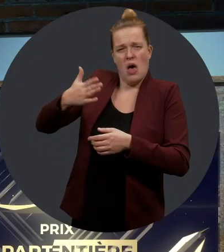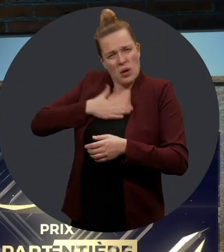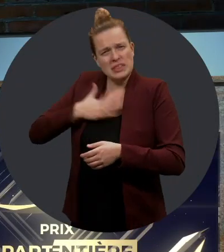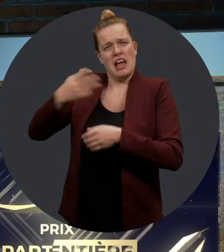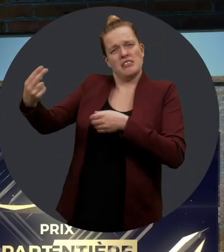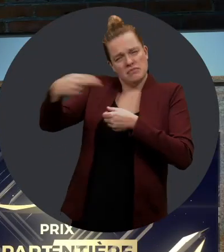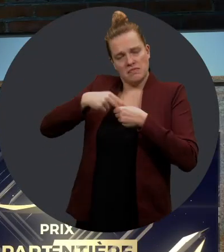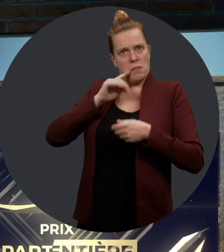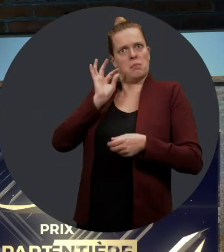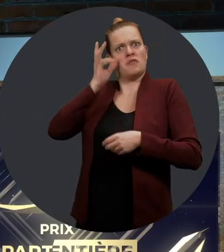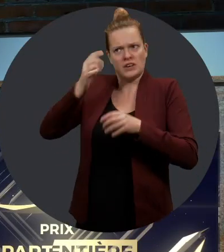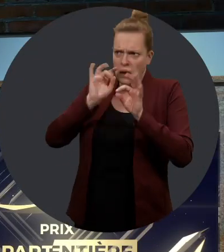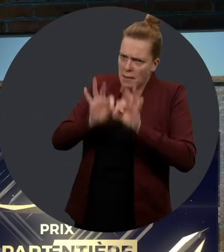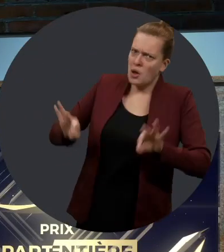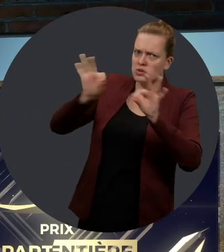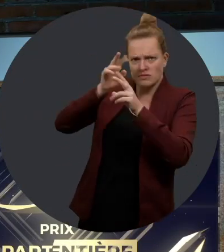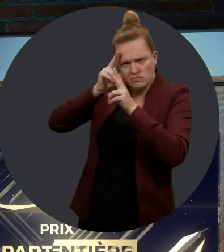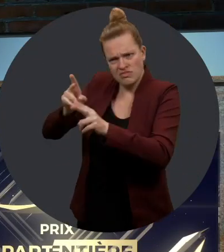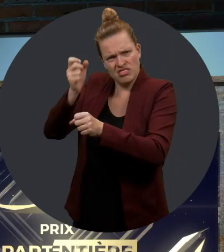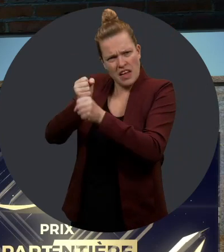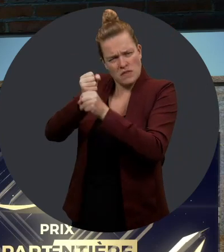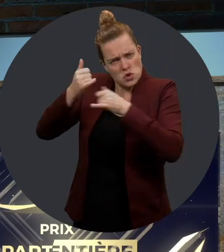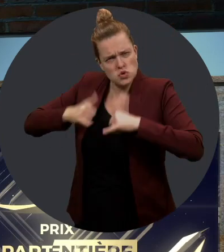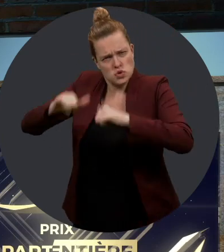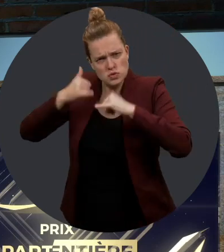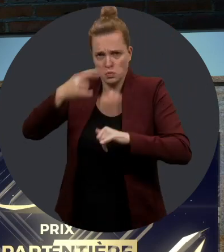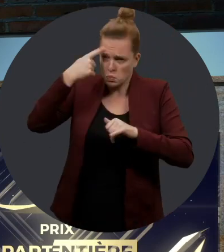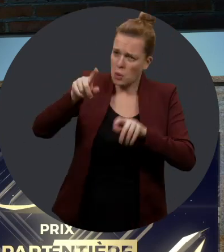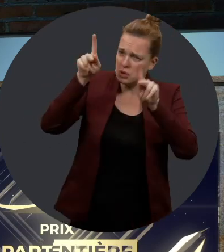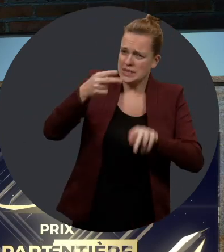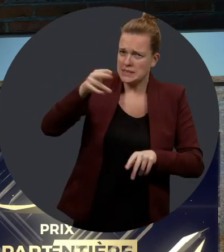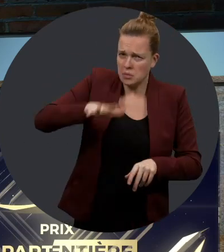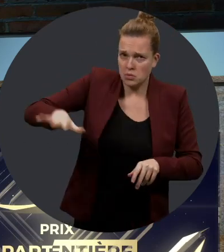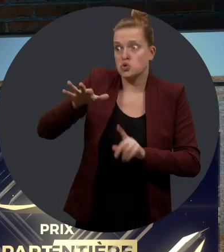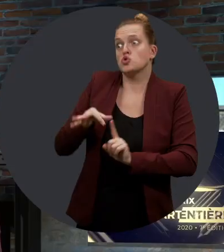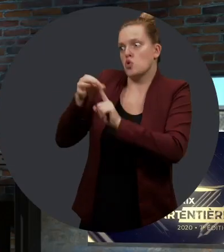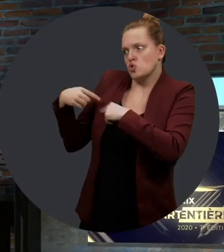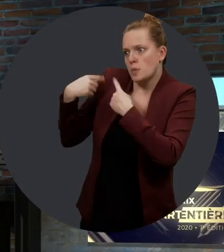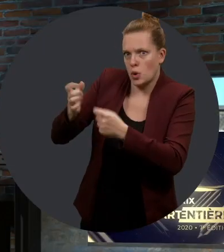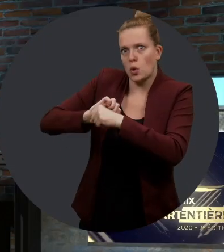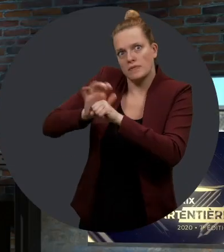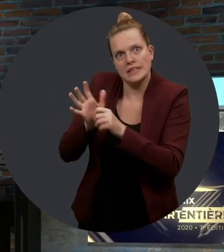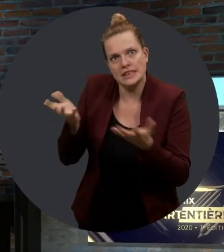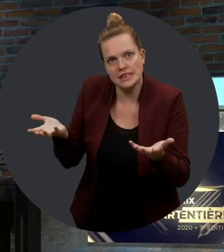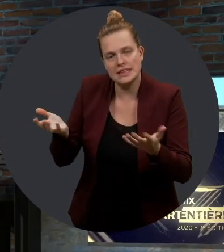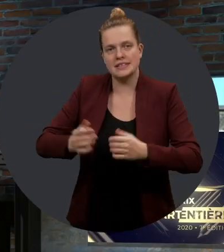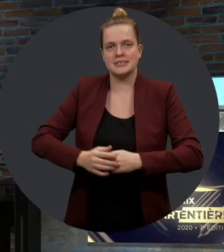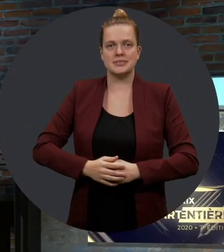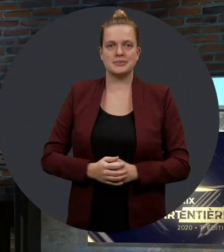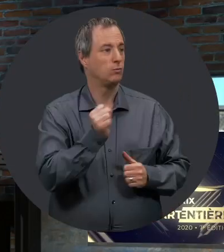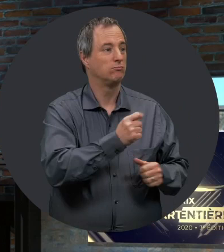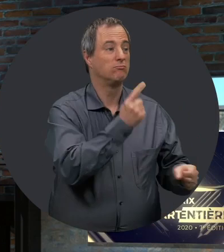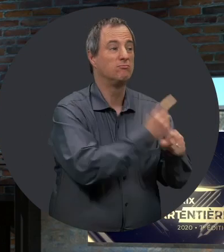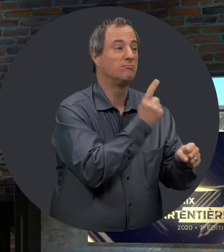avec nous aujourd'hui. C'est tellement important de reconnaître le travail qui a été poursuivi auprès des personnes handicapées et encore plus depuis le début